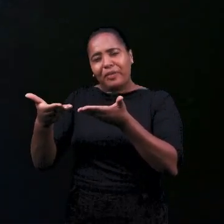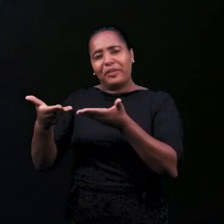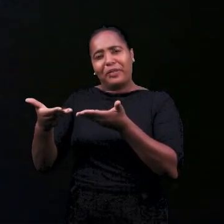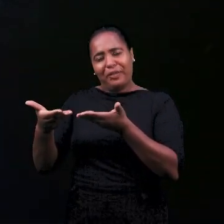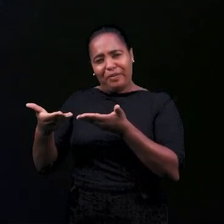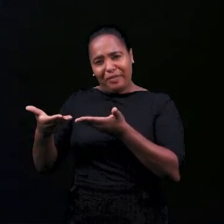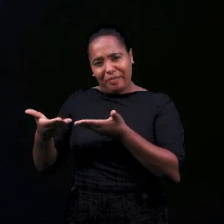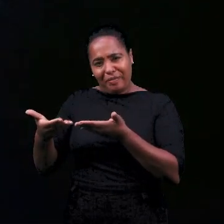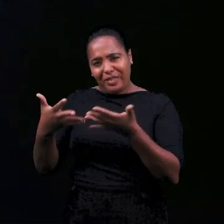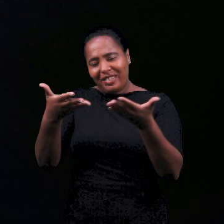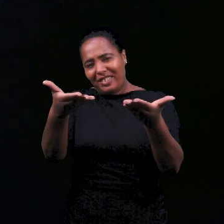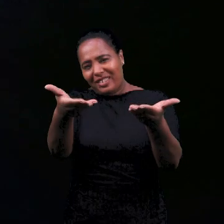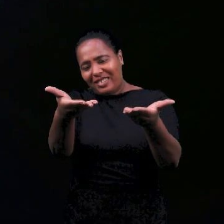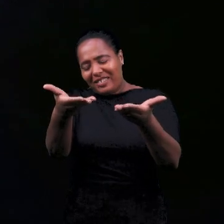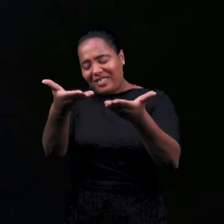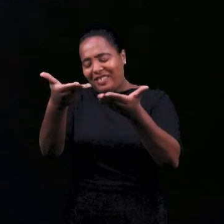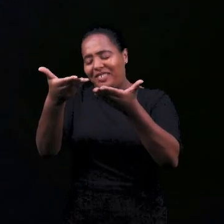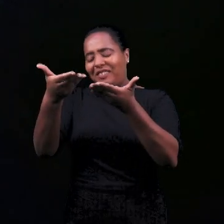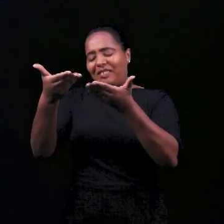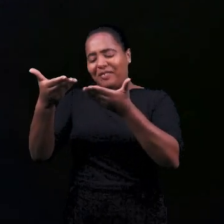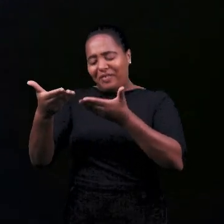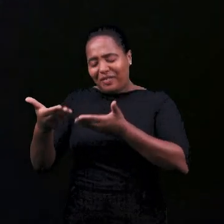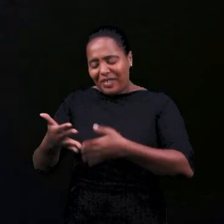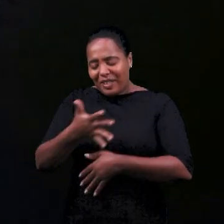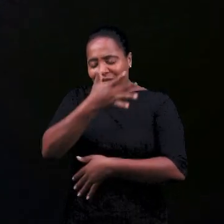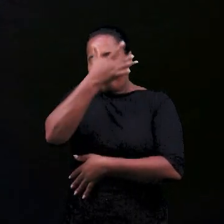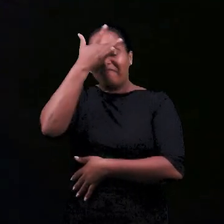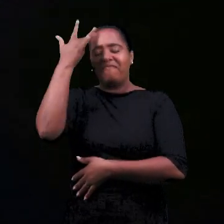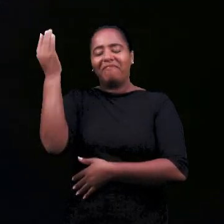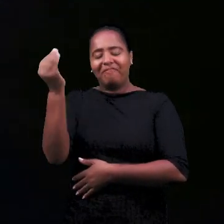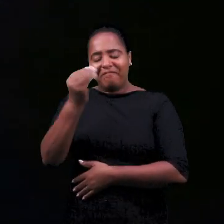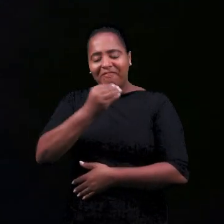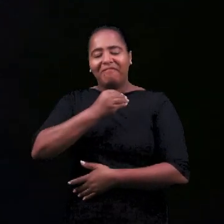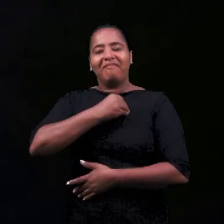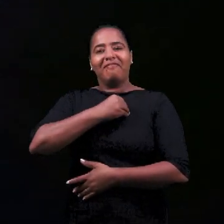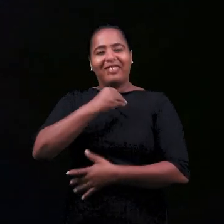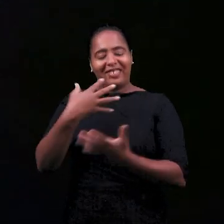Он зовет О, грешник, приди